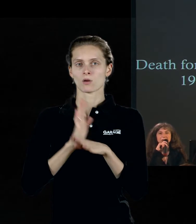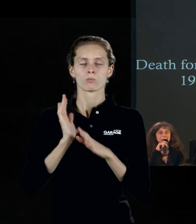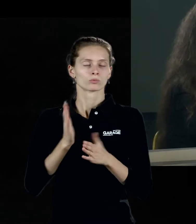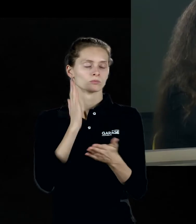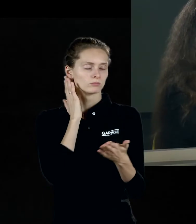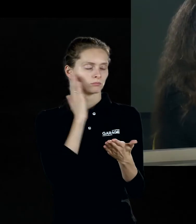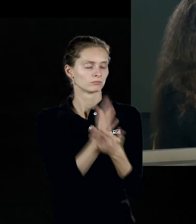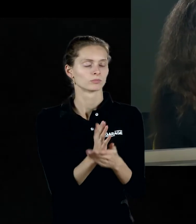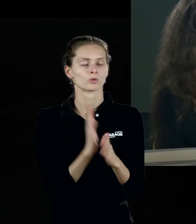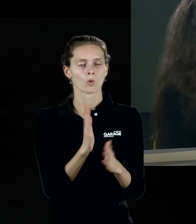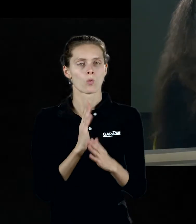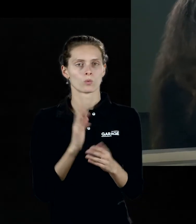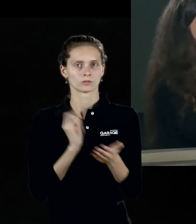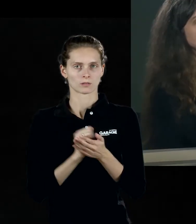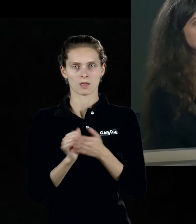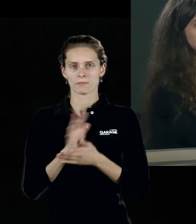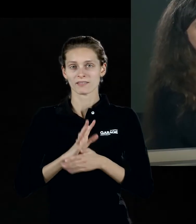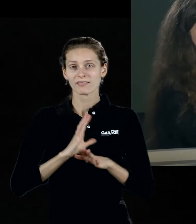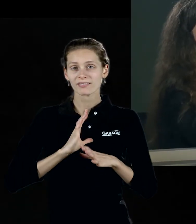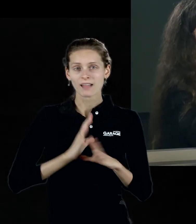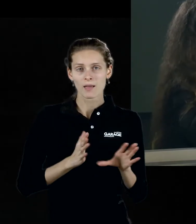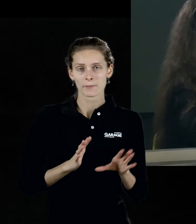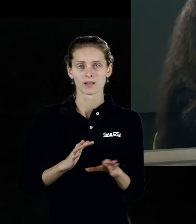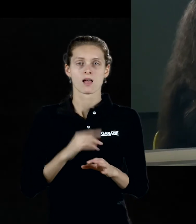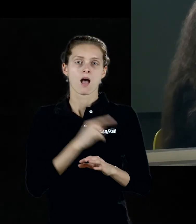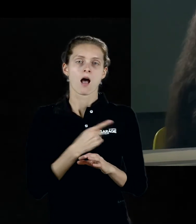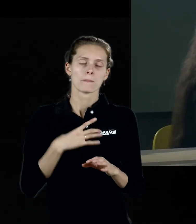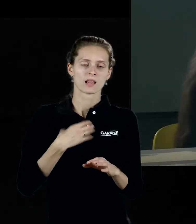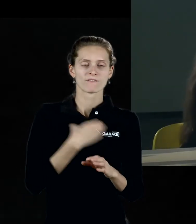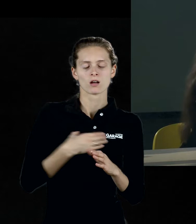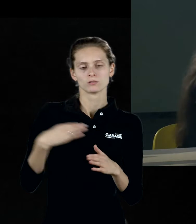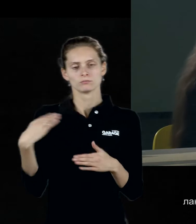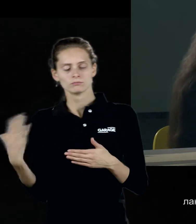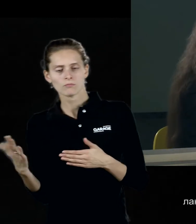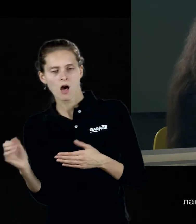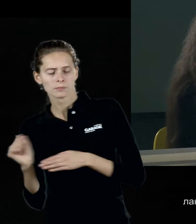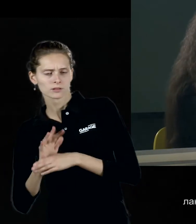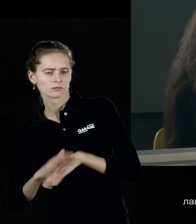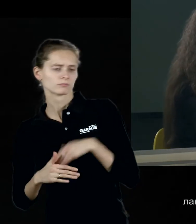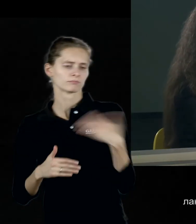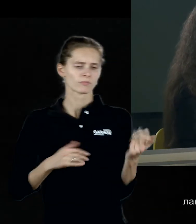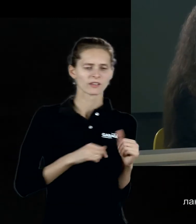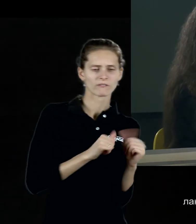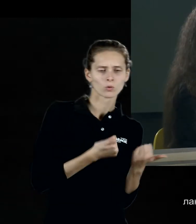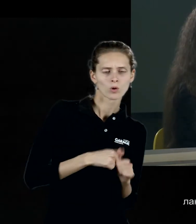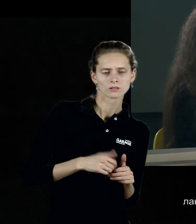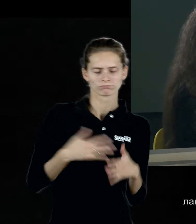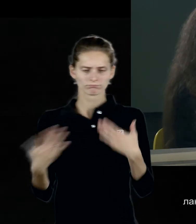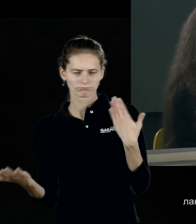все время были важны вот эти самые колебания между абстрактным и фигуративным. 1915 год, вот